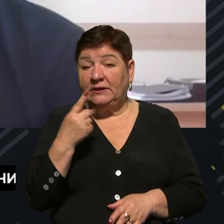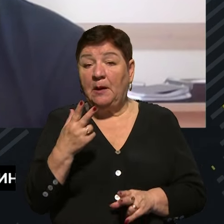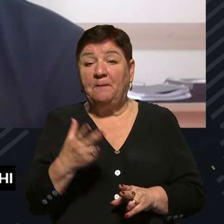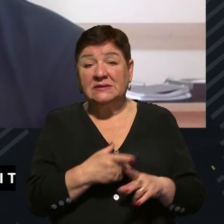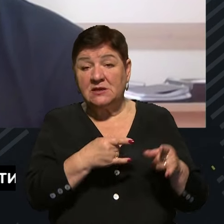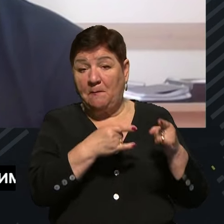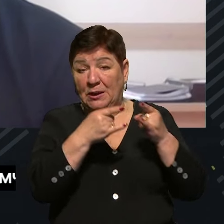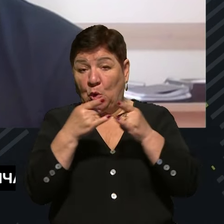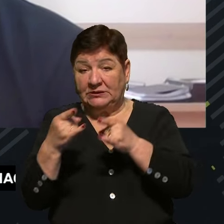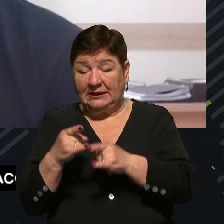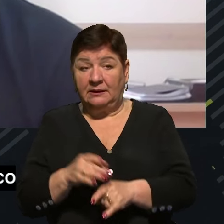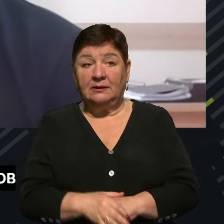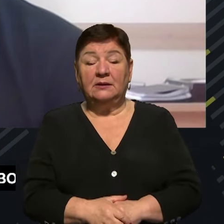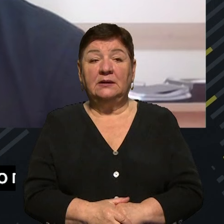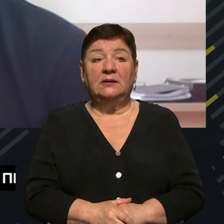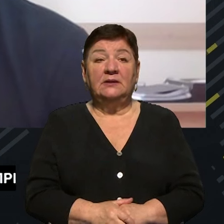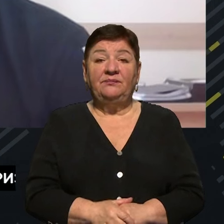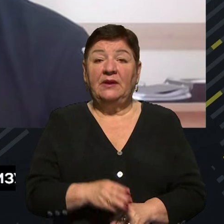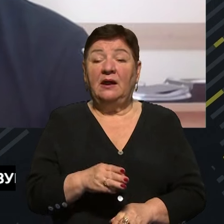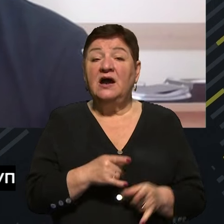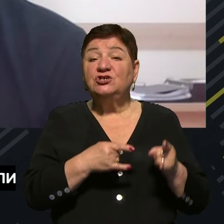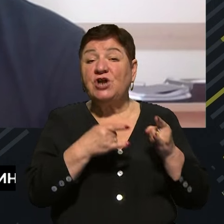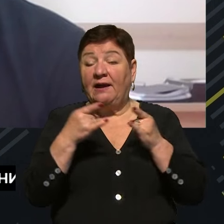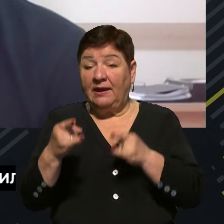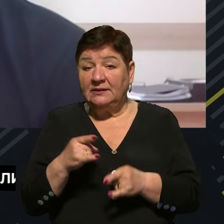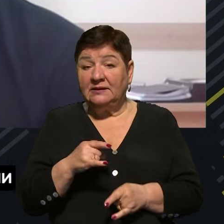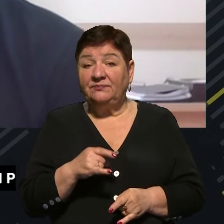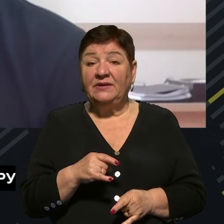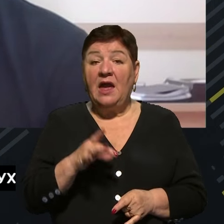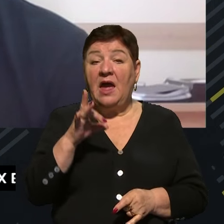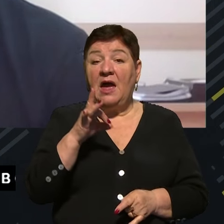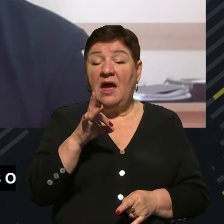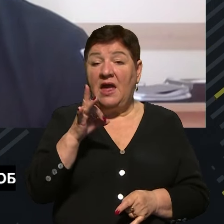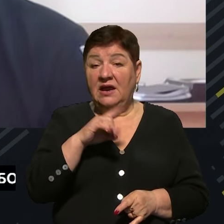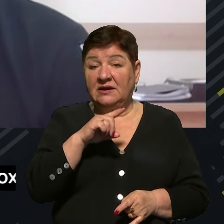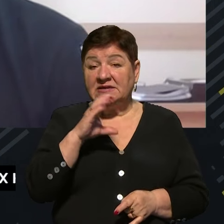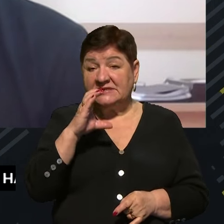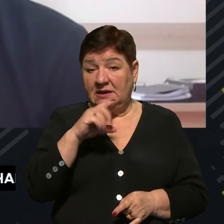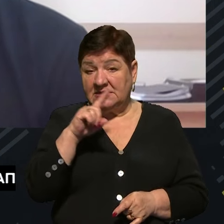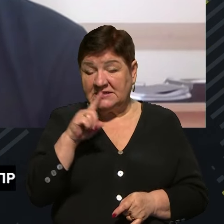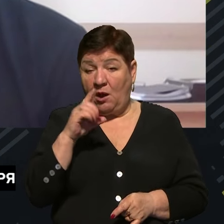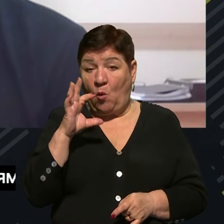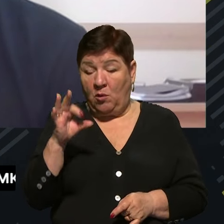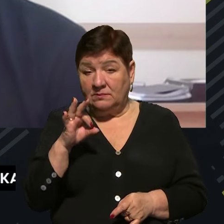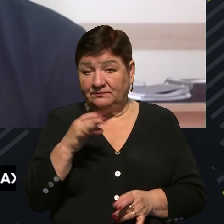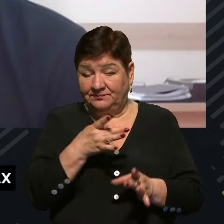шахет, РСЗО, артилерійські обстріли. То